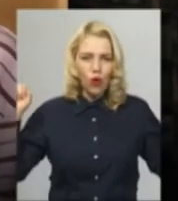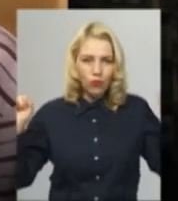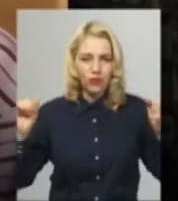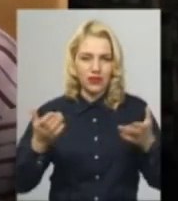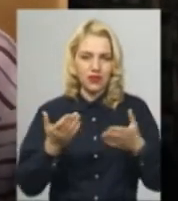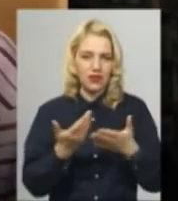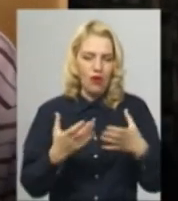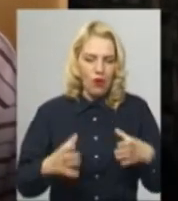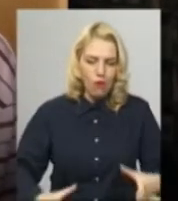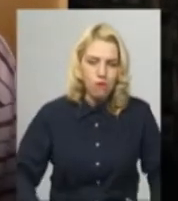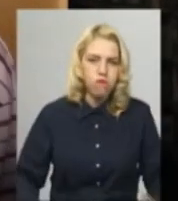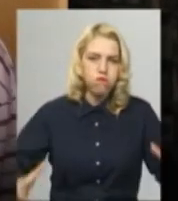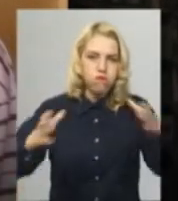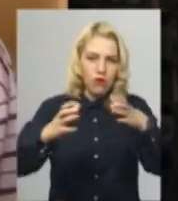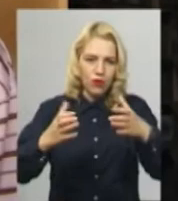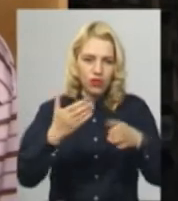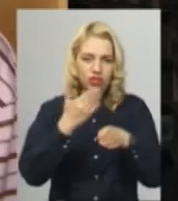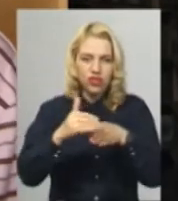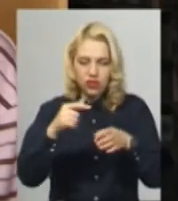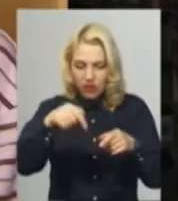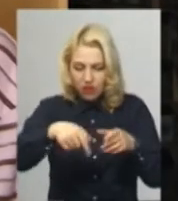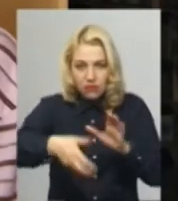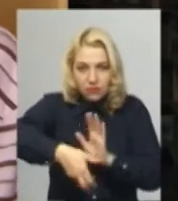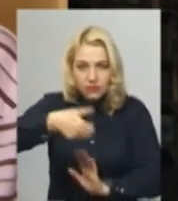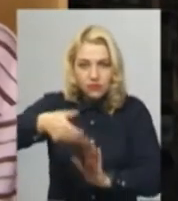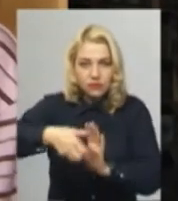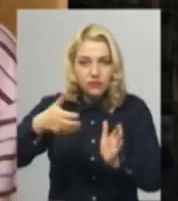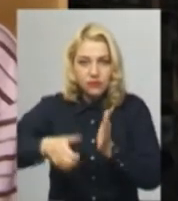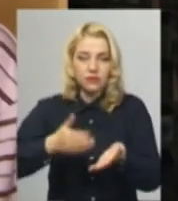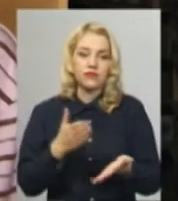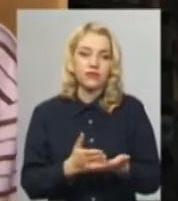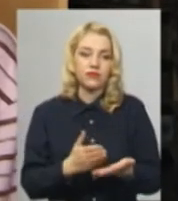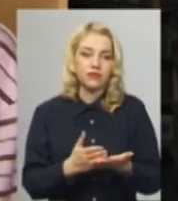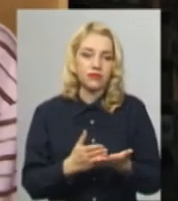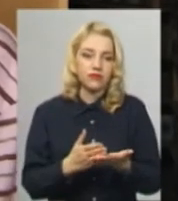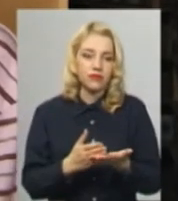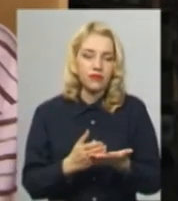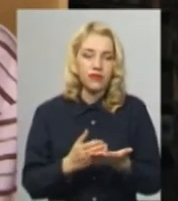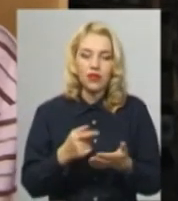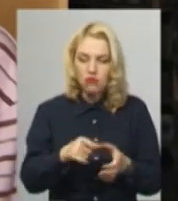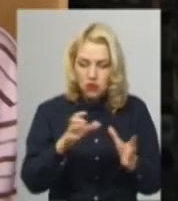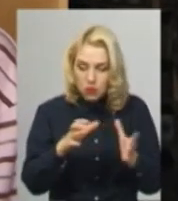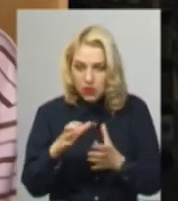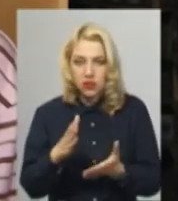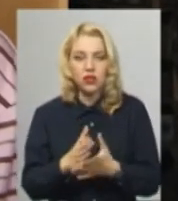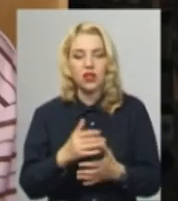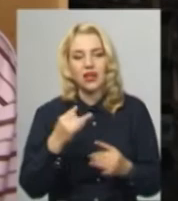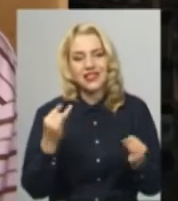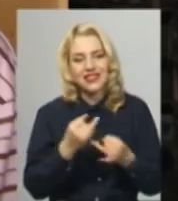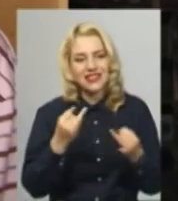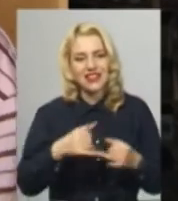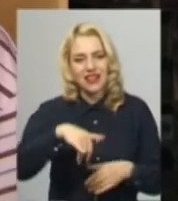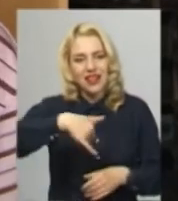бочки в цілому стані і частково збережені, частини діжок різних,